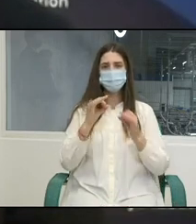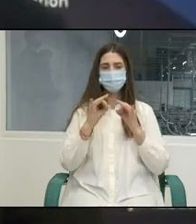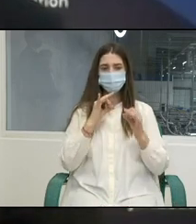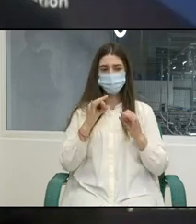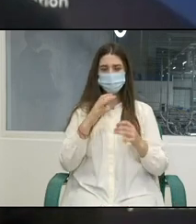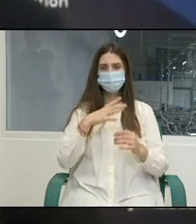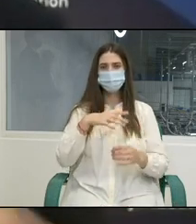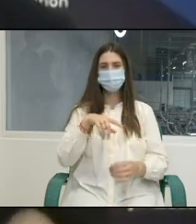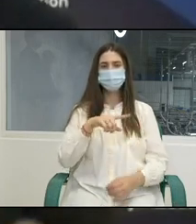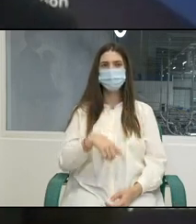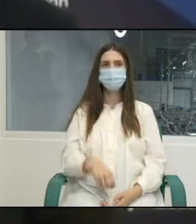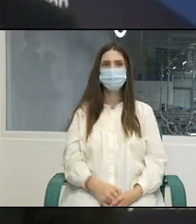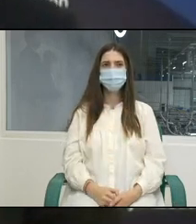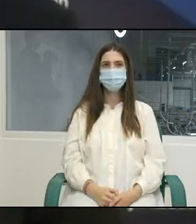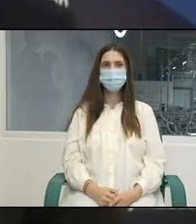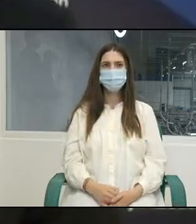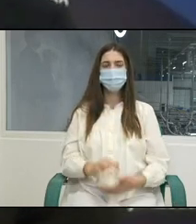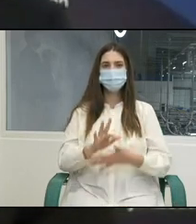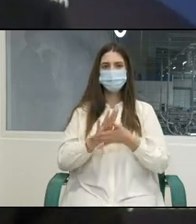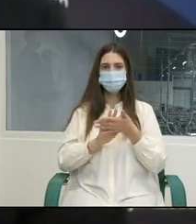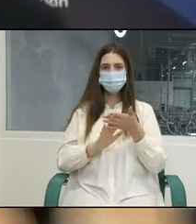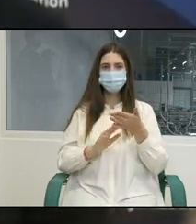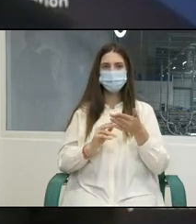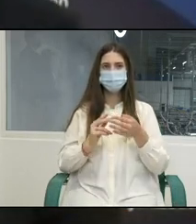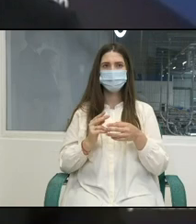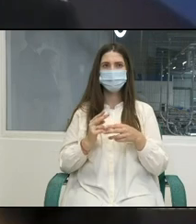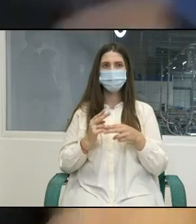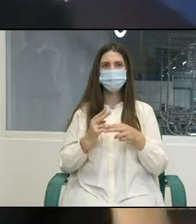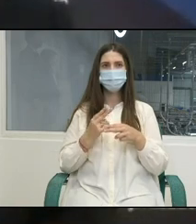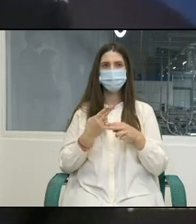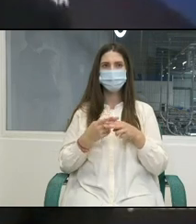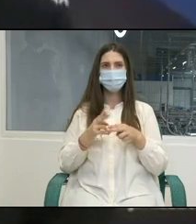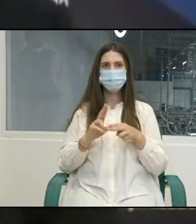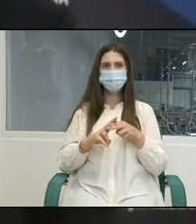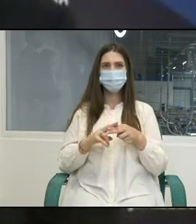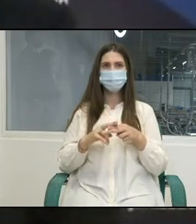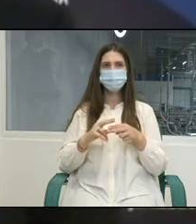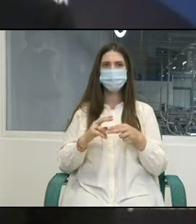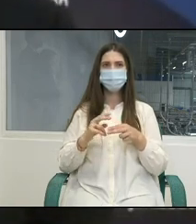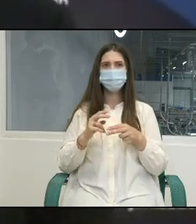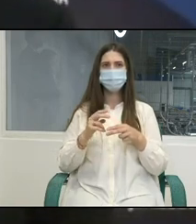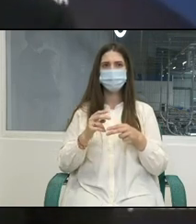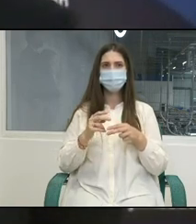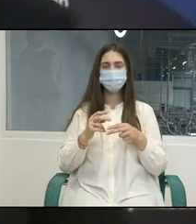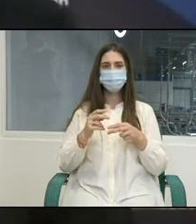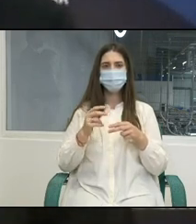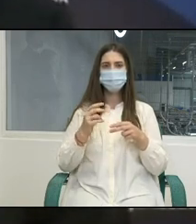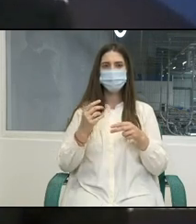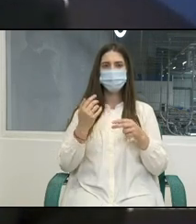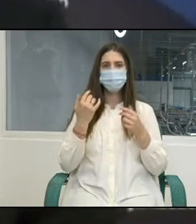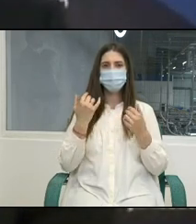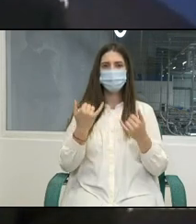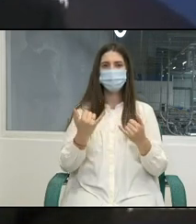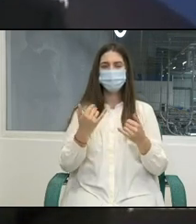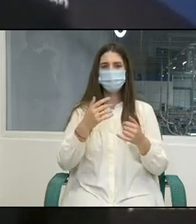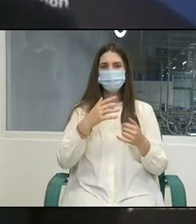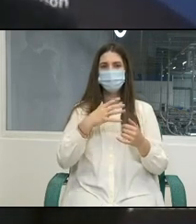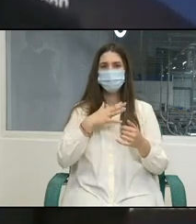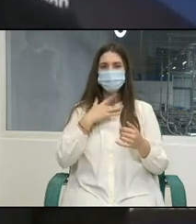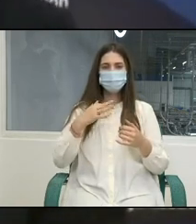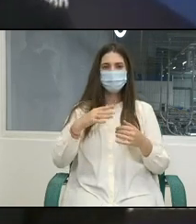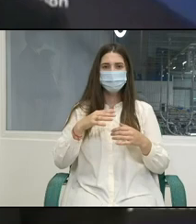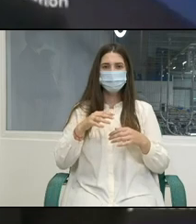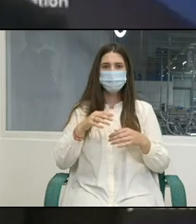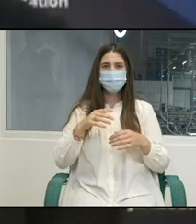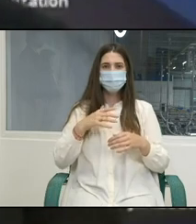flexibilitate și ne cerem scuze pentru Ala, pentru acest moment stresant, dar noi trebuie să dăm dovadă